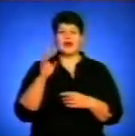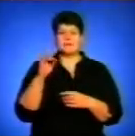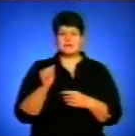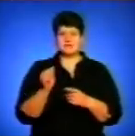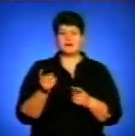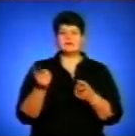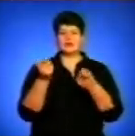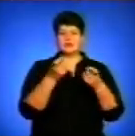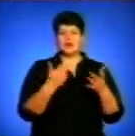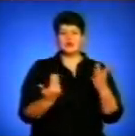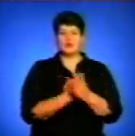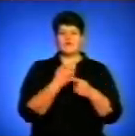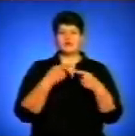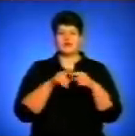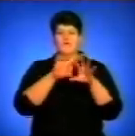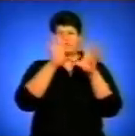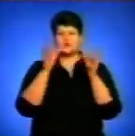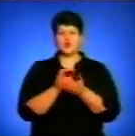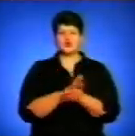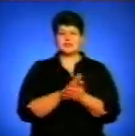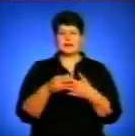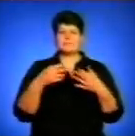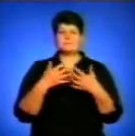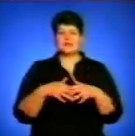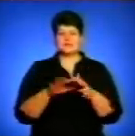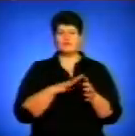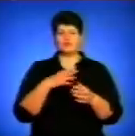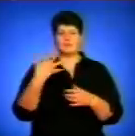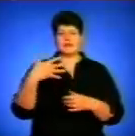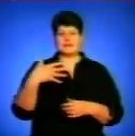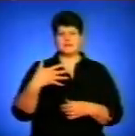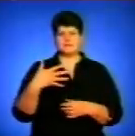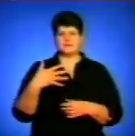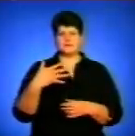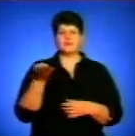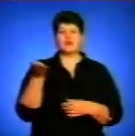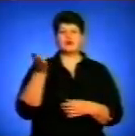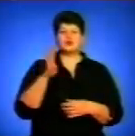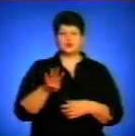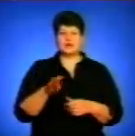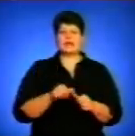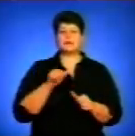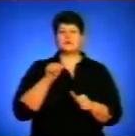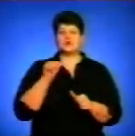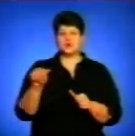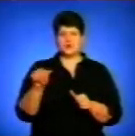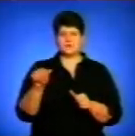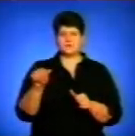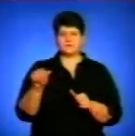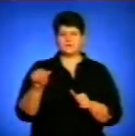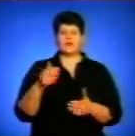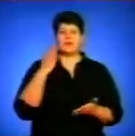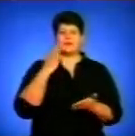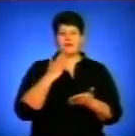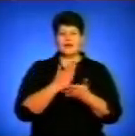нова техніка. Всього очисних механізмів працювало біля 50 штук. Крім цього, наявні